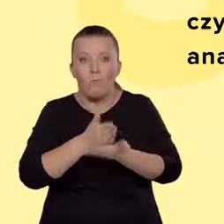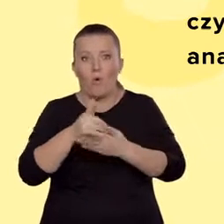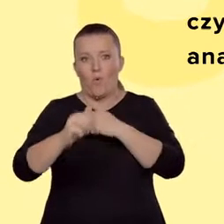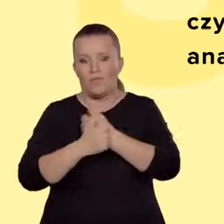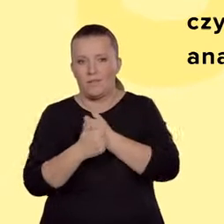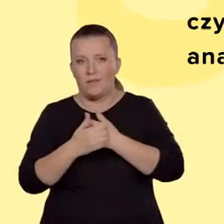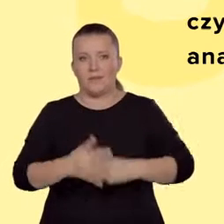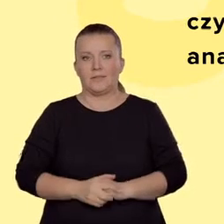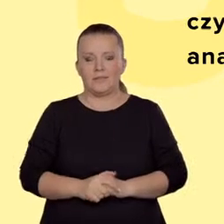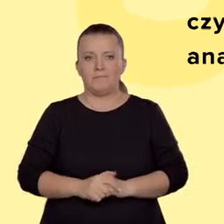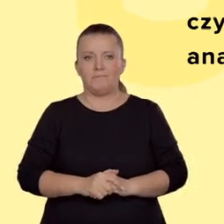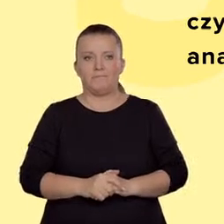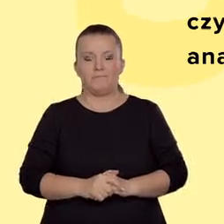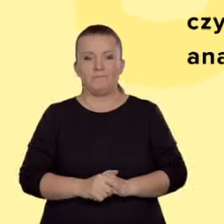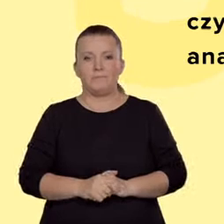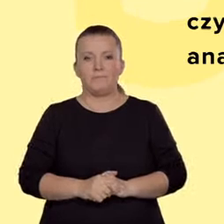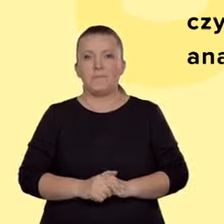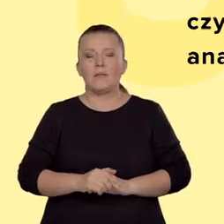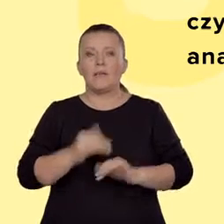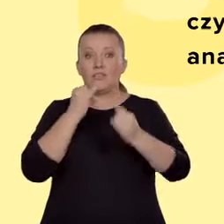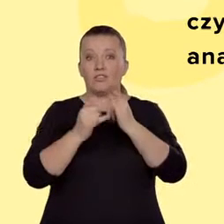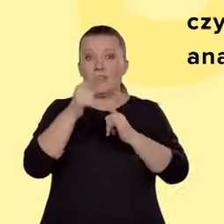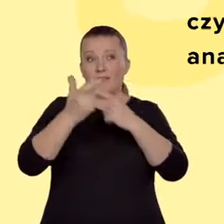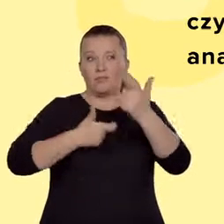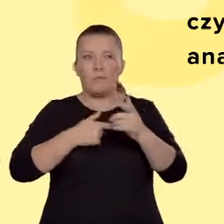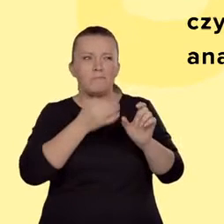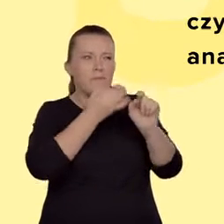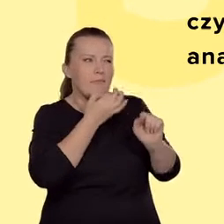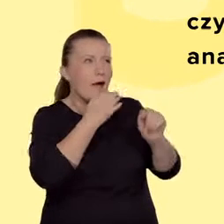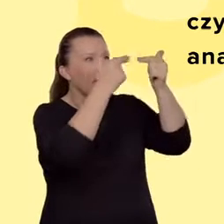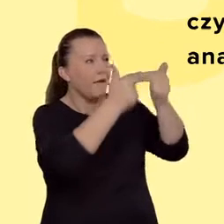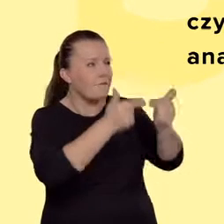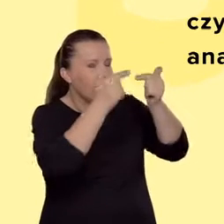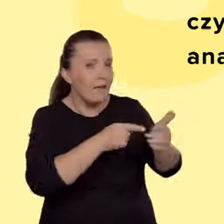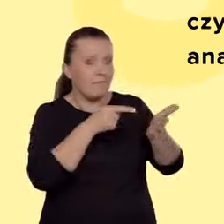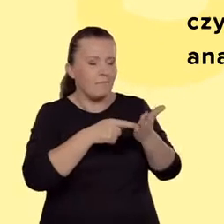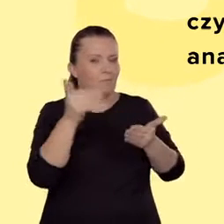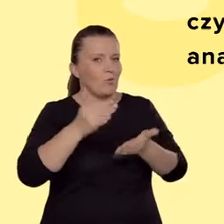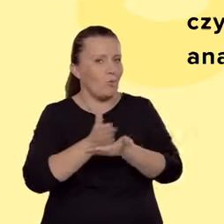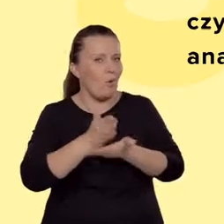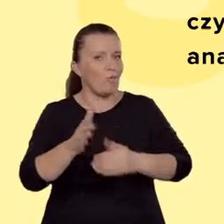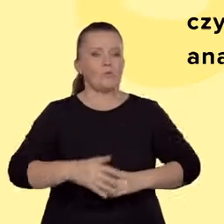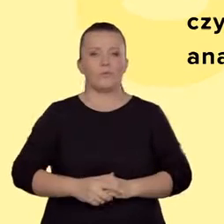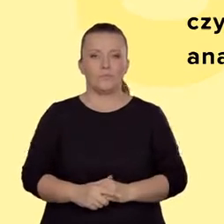Metoda zadawania pytań utworowi może być pomocna przy analizie, a także przy sformułowaniu propozycji interpretacyjnej.